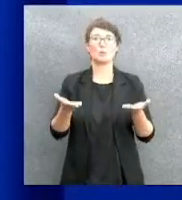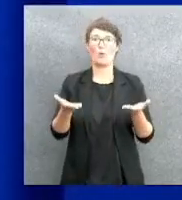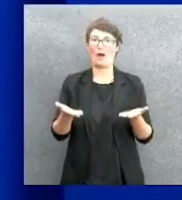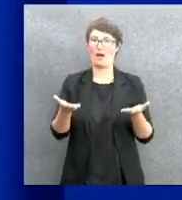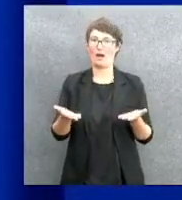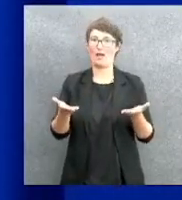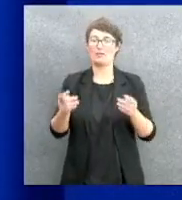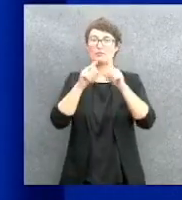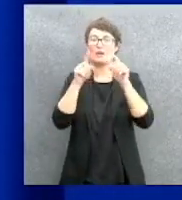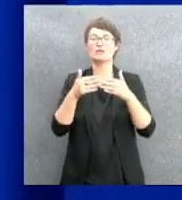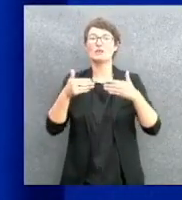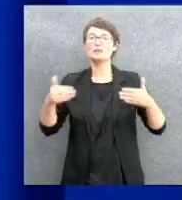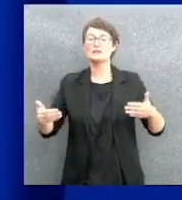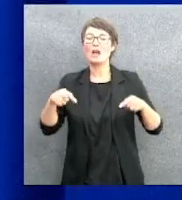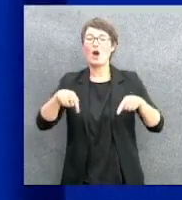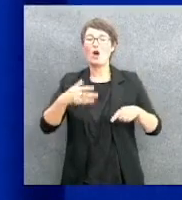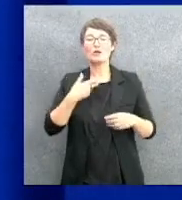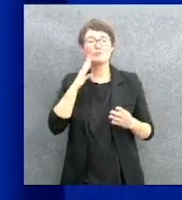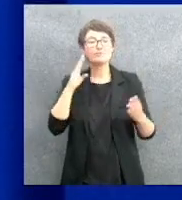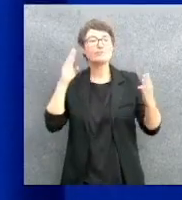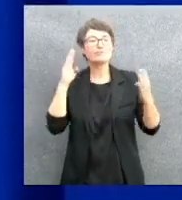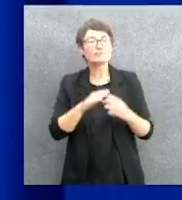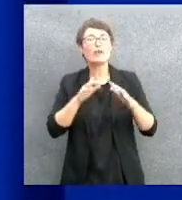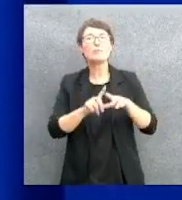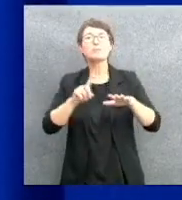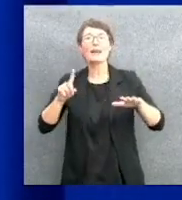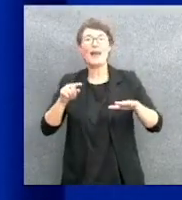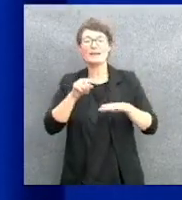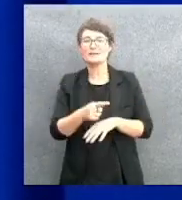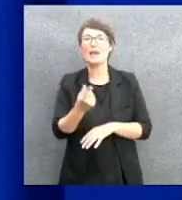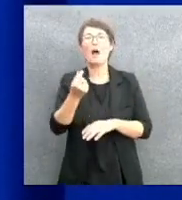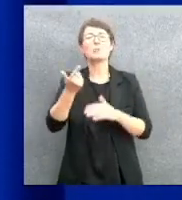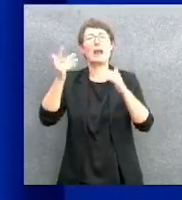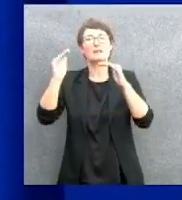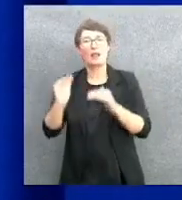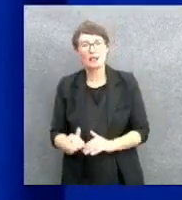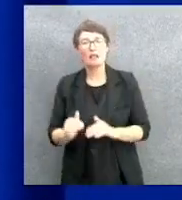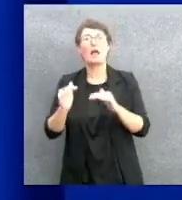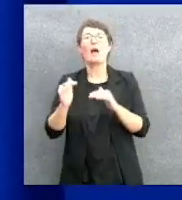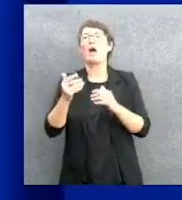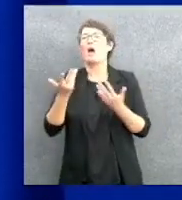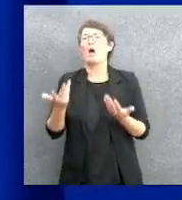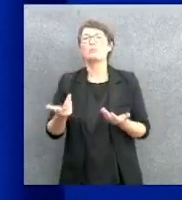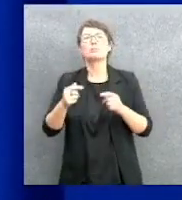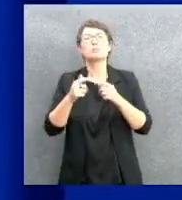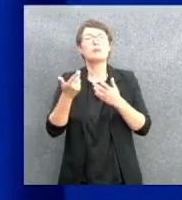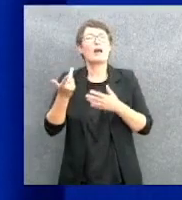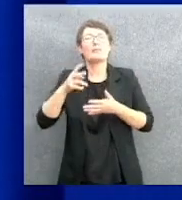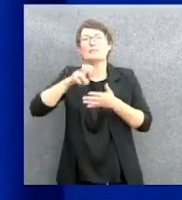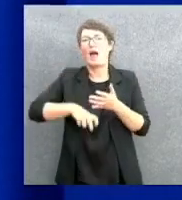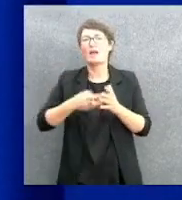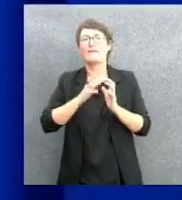dazi, il Brexit, l'abbassamento dei livelli IVA in dogana, anche pacchi da un euro fanno dogana.